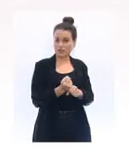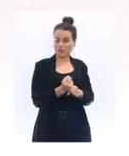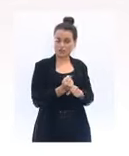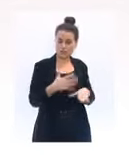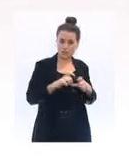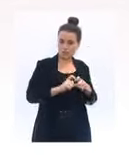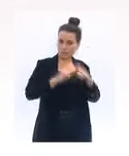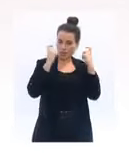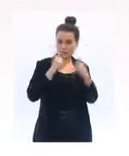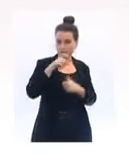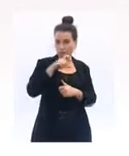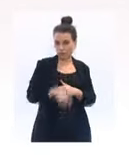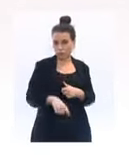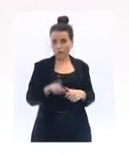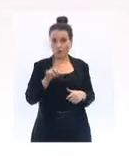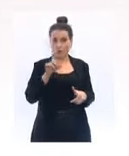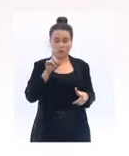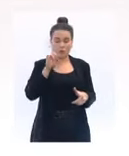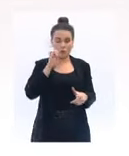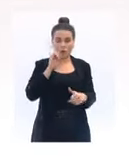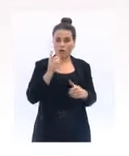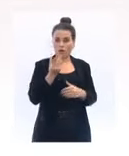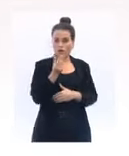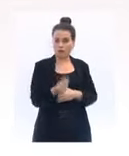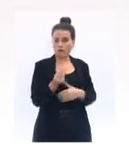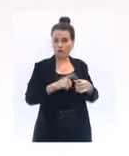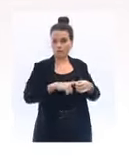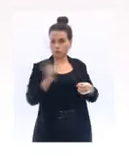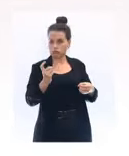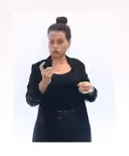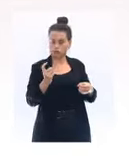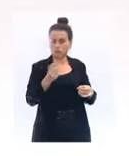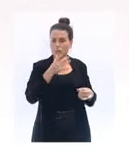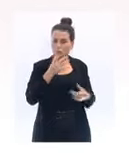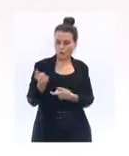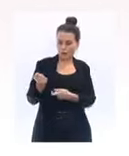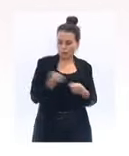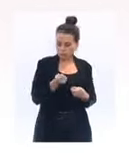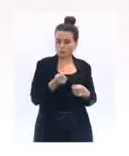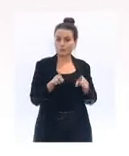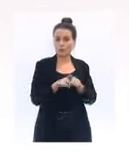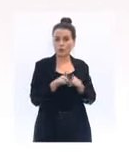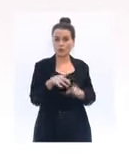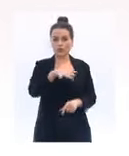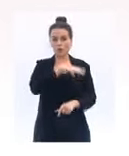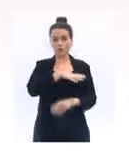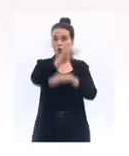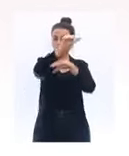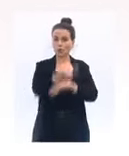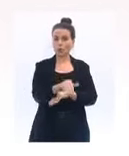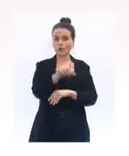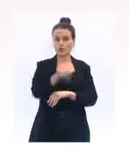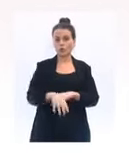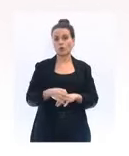afin de ne laisser aucun enfant sur le bord du chemin tout en protégeant nos enseignants. Je demande à Jean